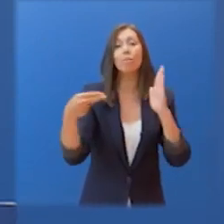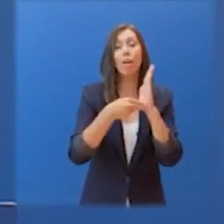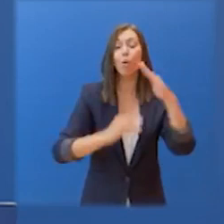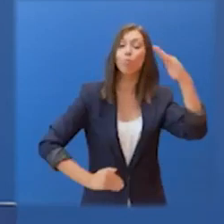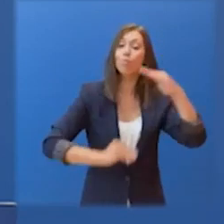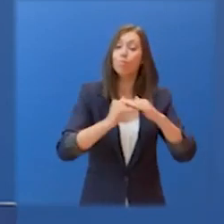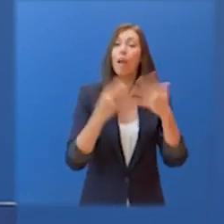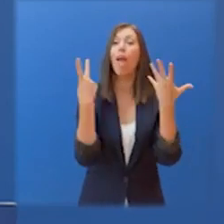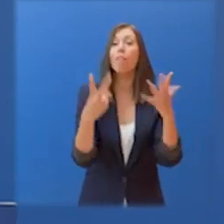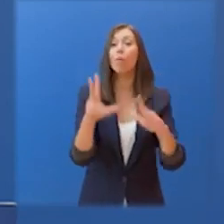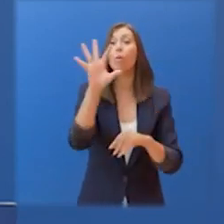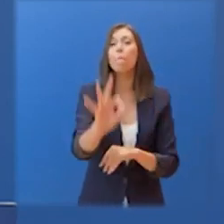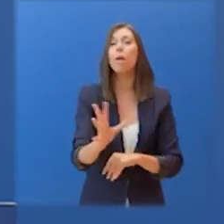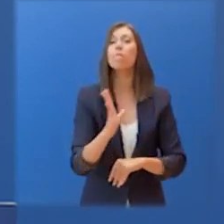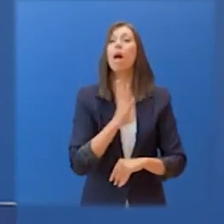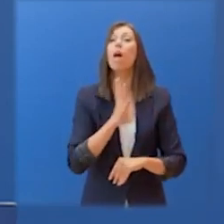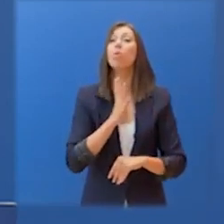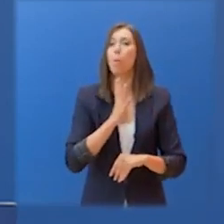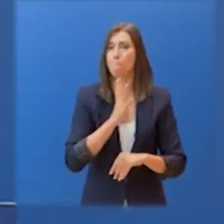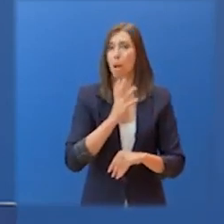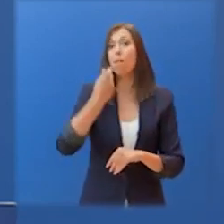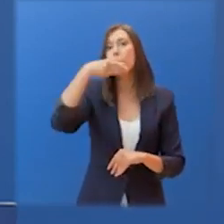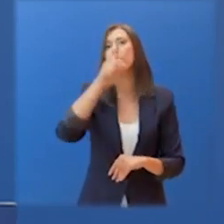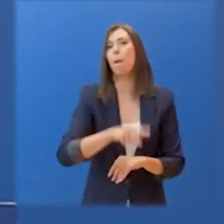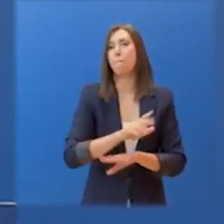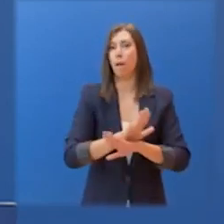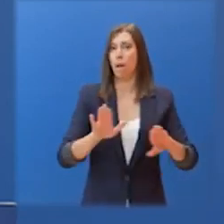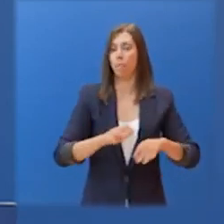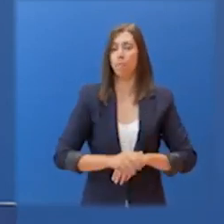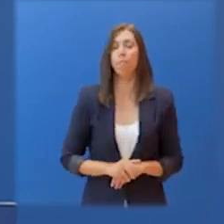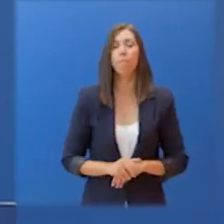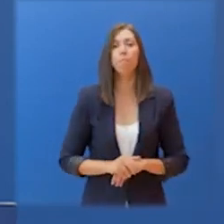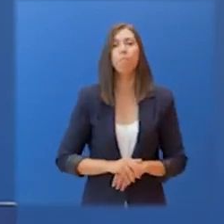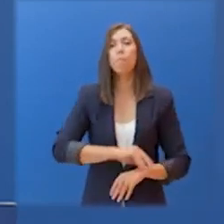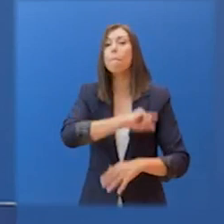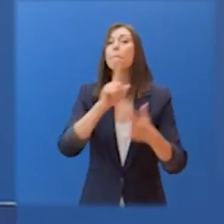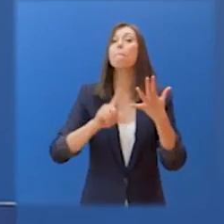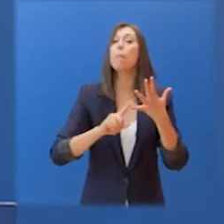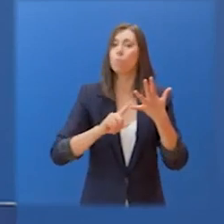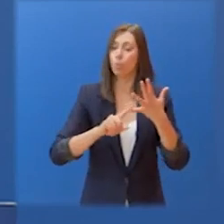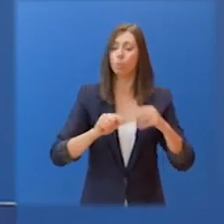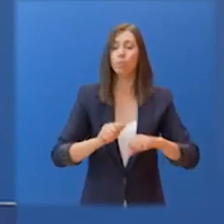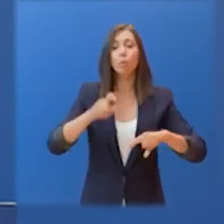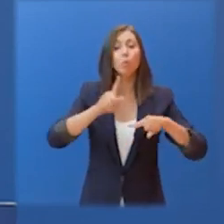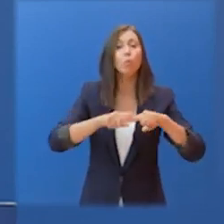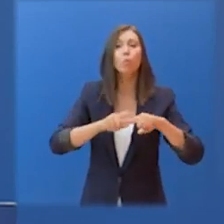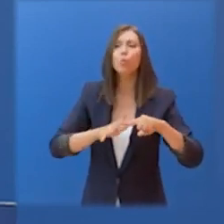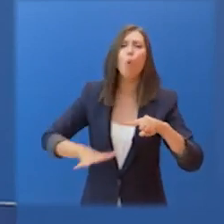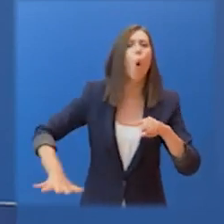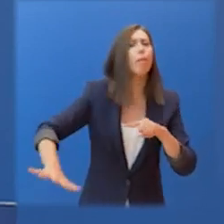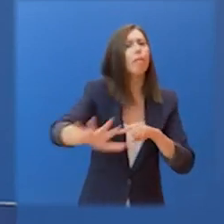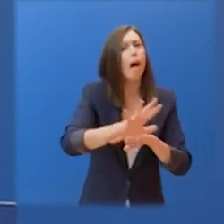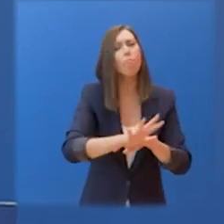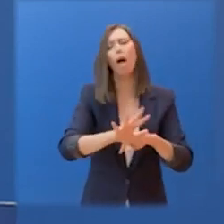ατόμων την ημέρα. Πέμπτον, αναστέλλεται σε ολόκληρη τη χώρα κάθε δημόσια